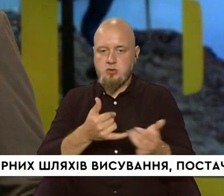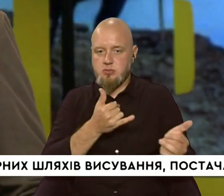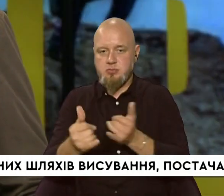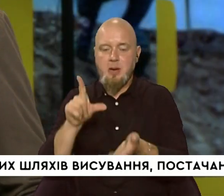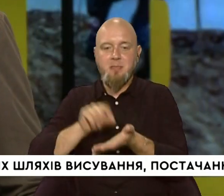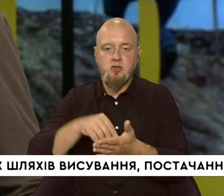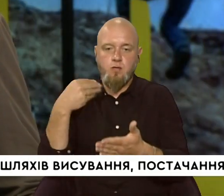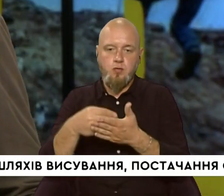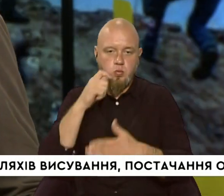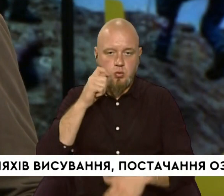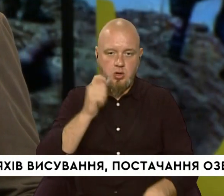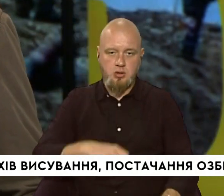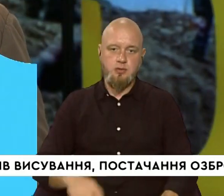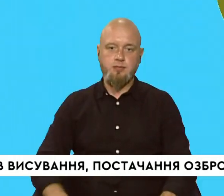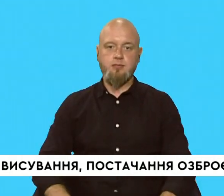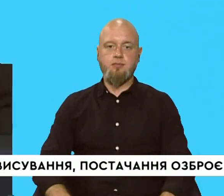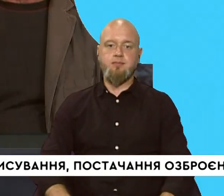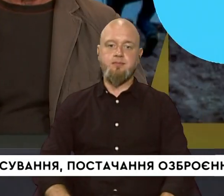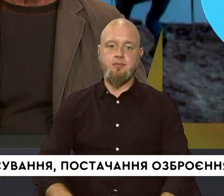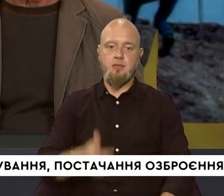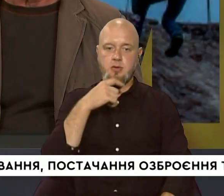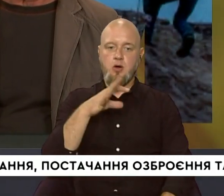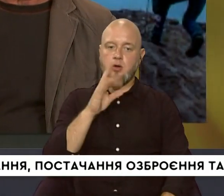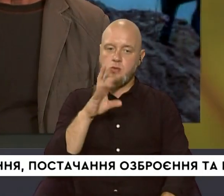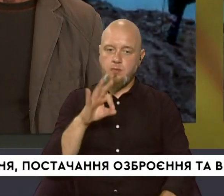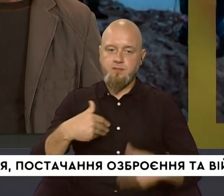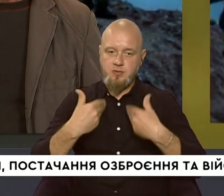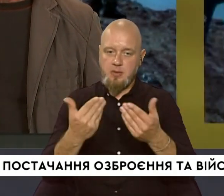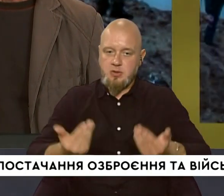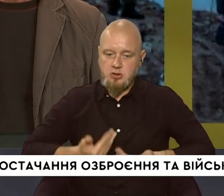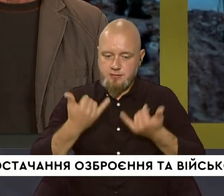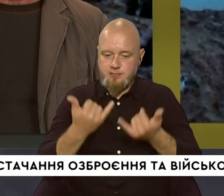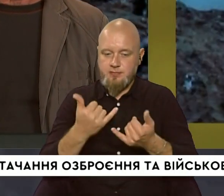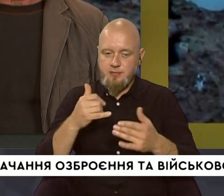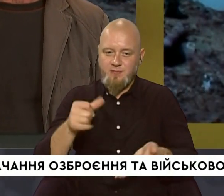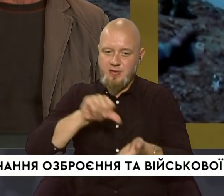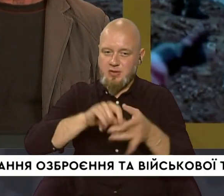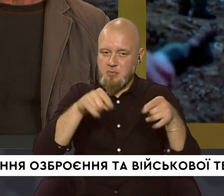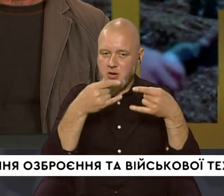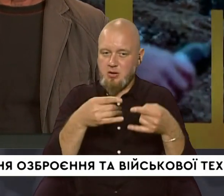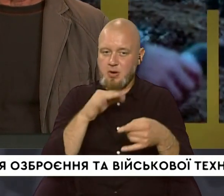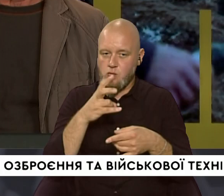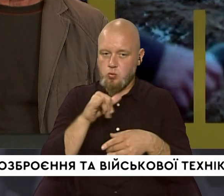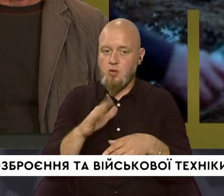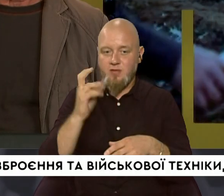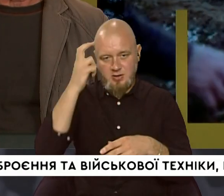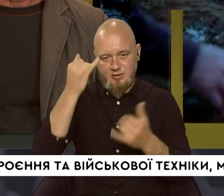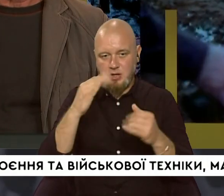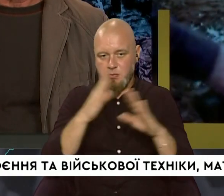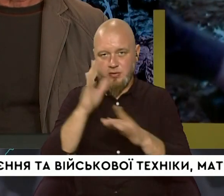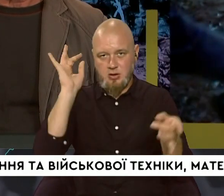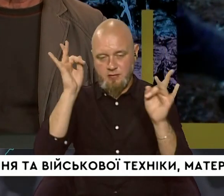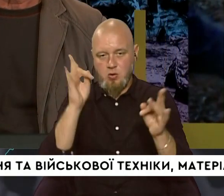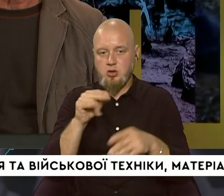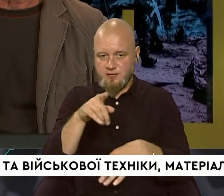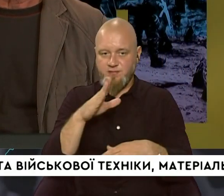Пенсійного фонду України. Пані Олено, вітаємо наживо в ефірі марафону в Києві. Зараз повітряна тривога.